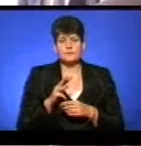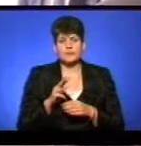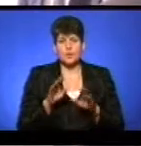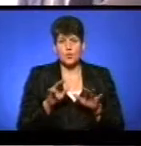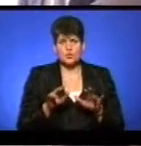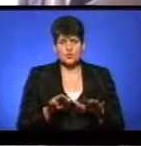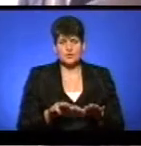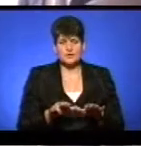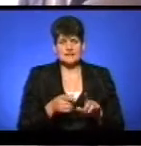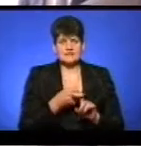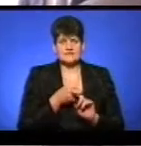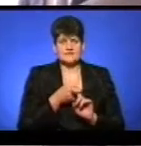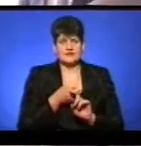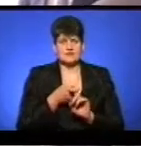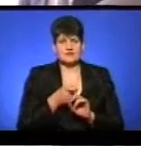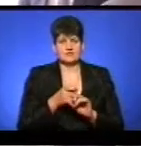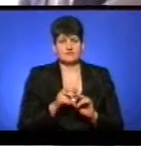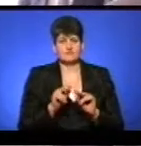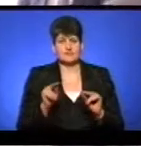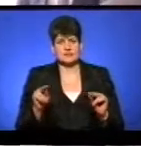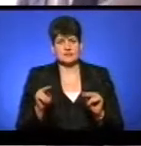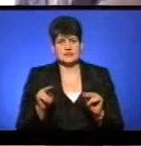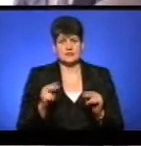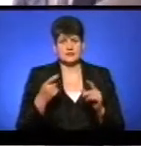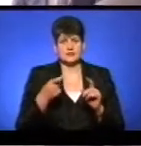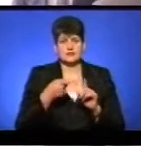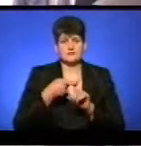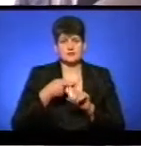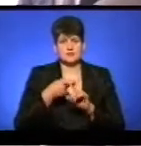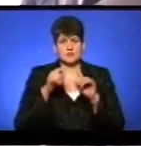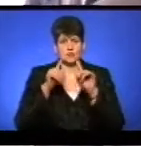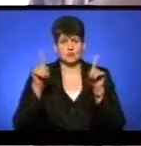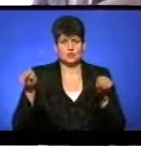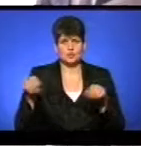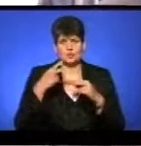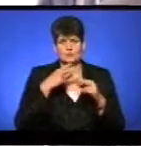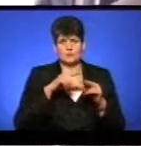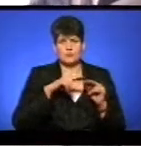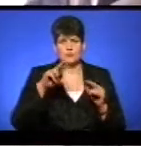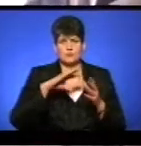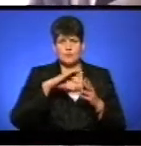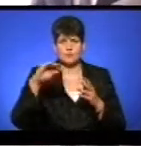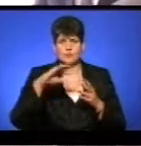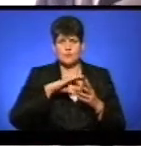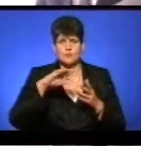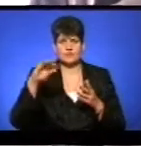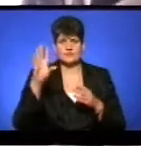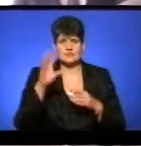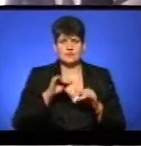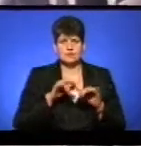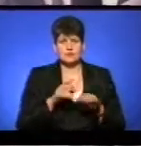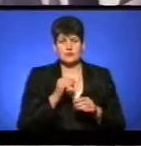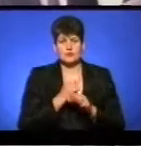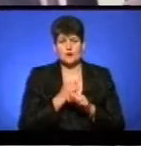'ютери, зв'язаний вчительською з дошкою, і повністю дублює всі процеси і показує роботу